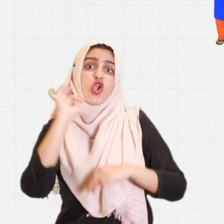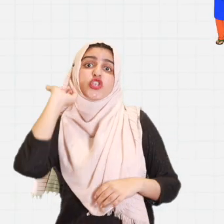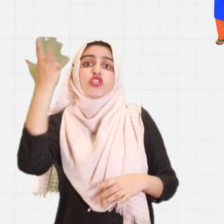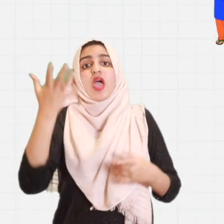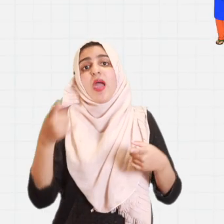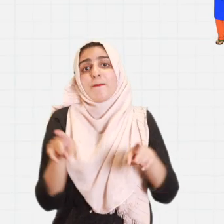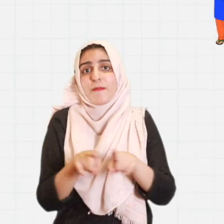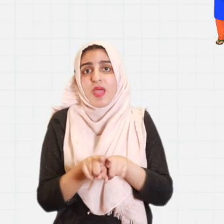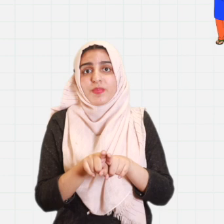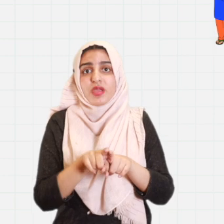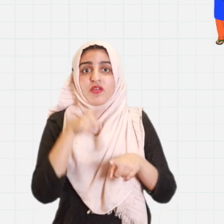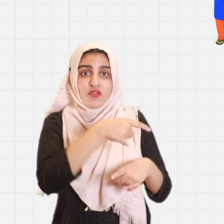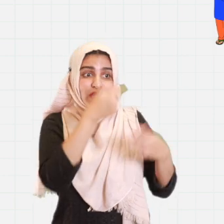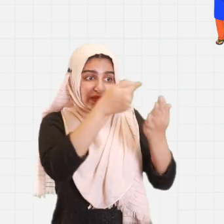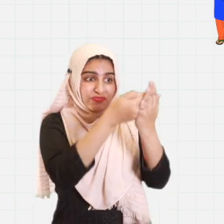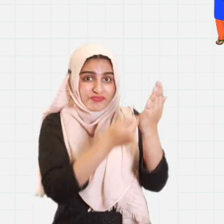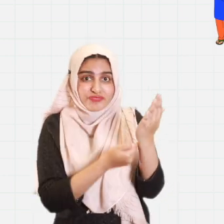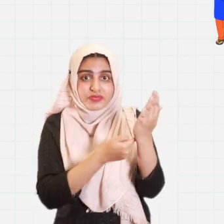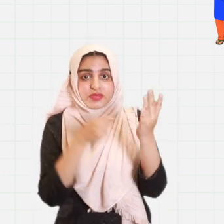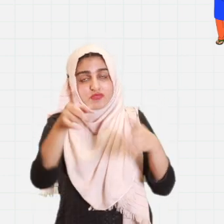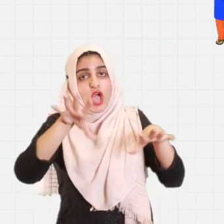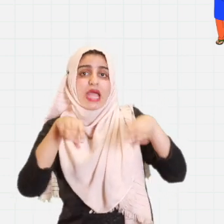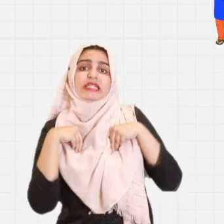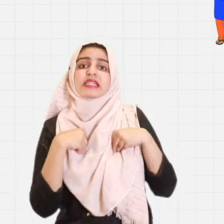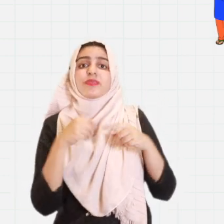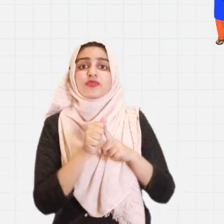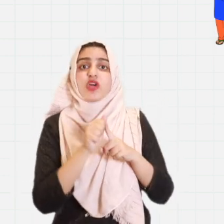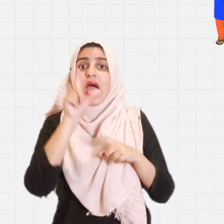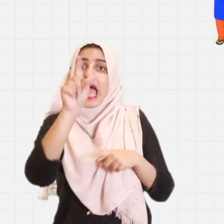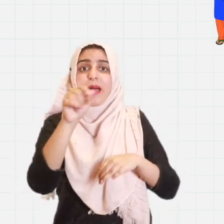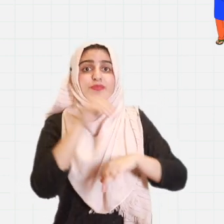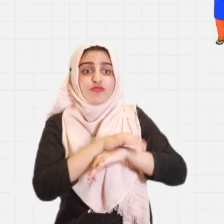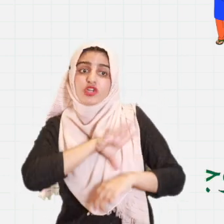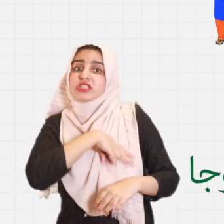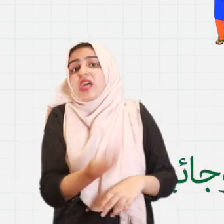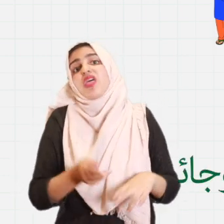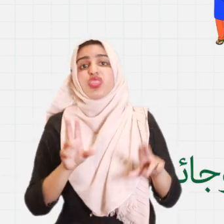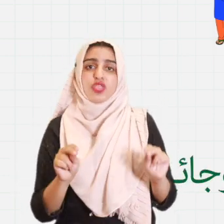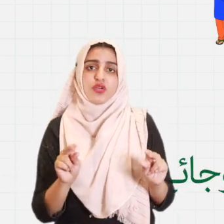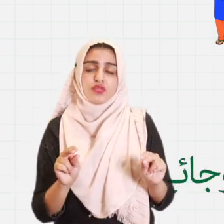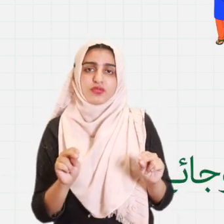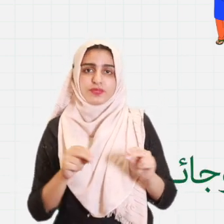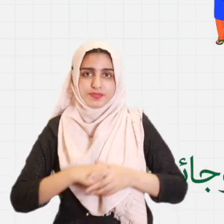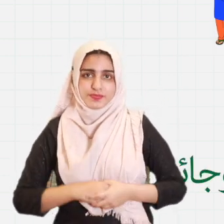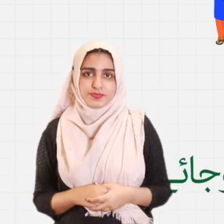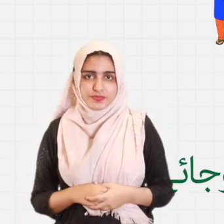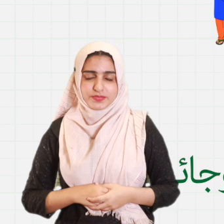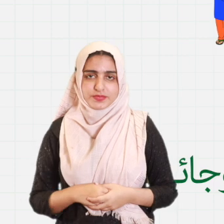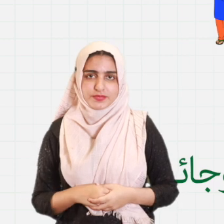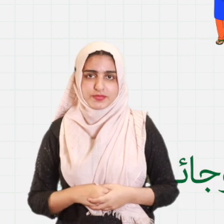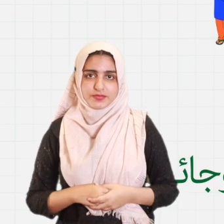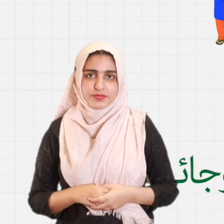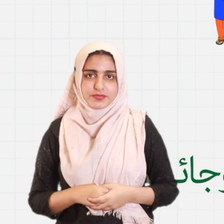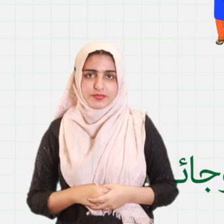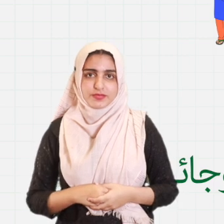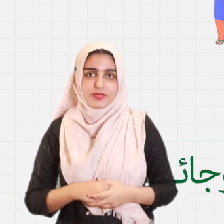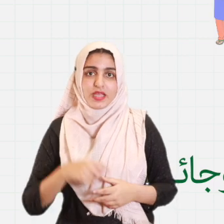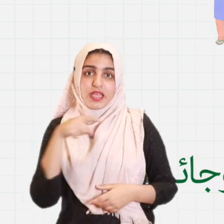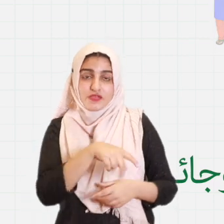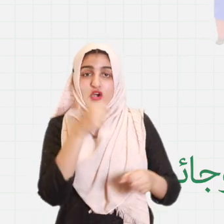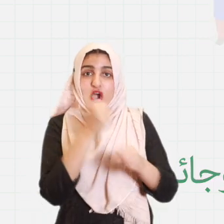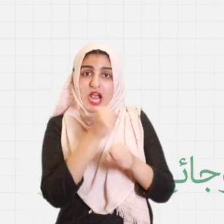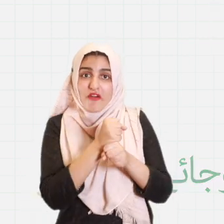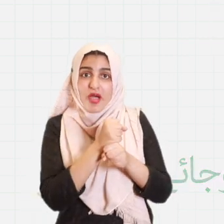یاد رکھئے ہر ووٹ کیمتی ہے دی ہوئی ہدایات پر عمل کریں تاکہ آپ کا ووٹ زائے نہ ہو جائے